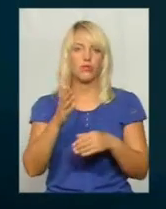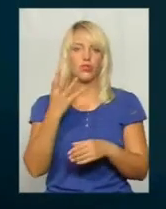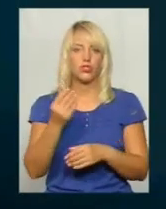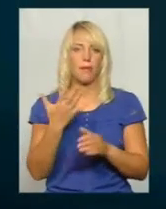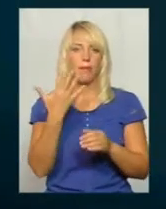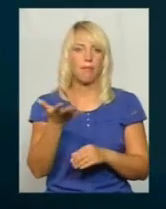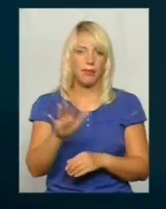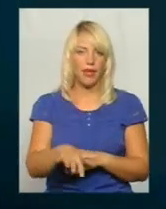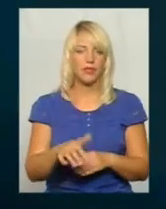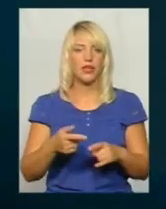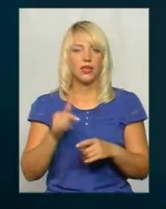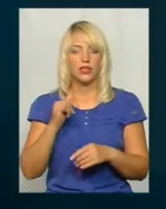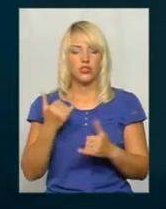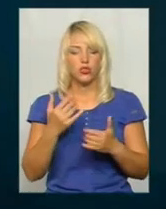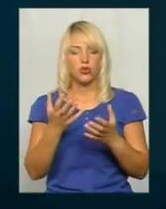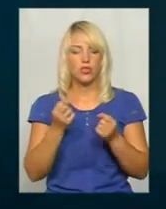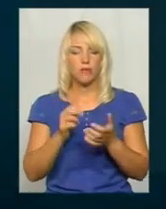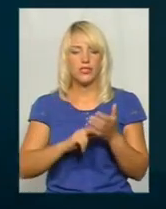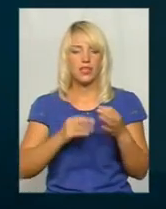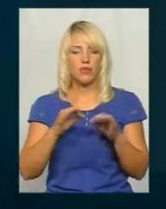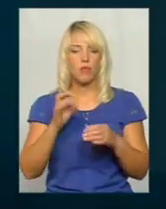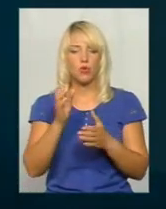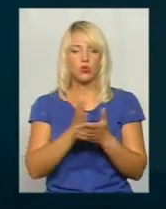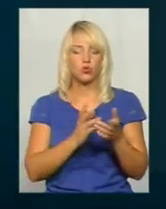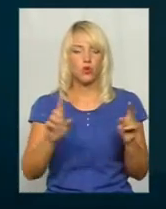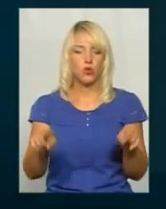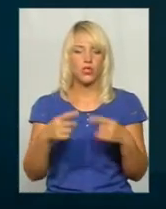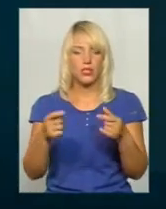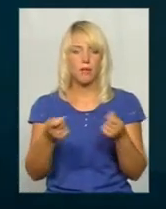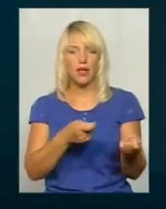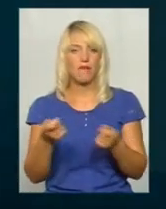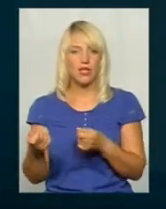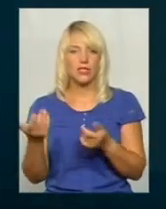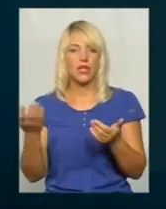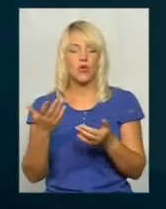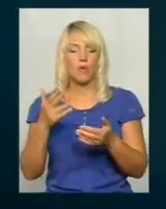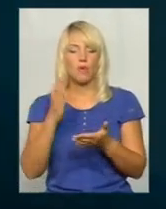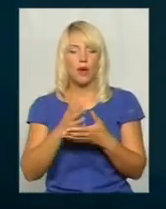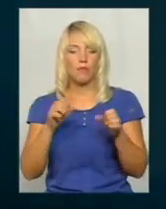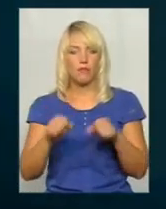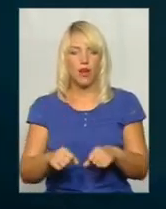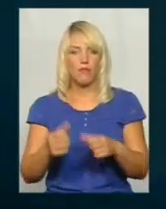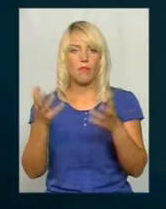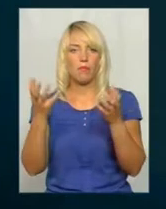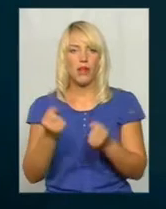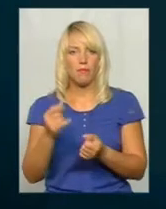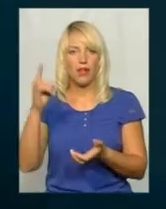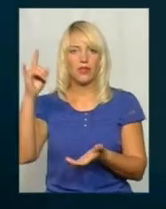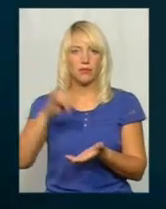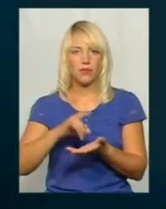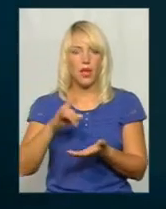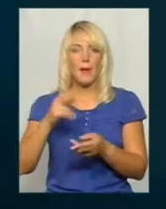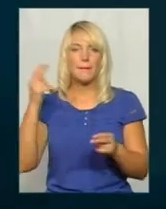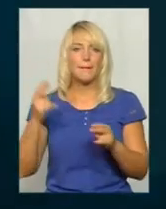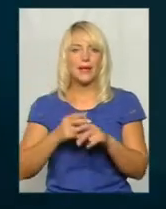сертифікати по службі організації перевезень. Бо до того ми мали право приймати тільки повітряні судна без пасажирів.